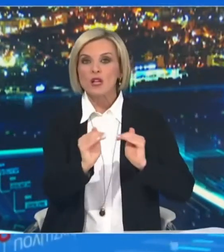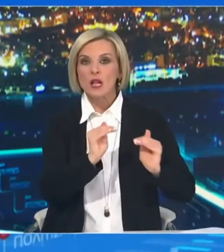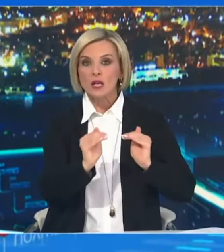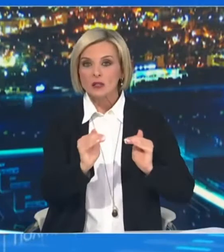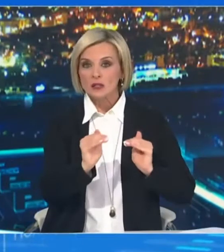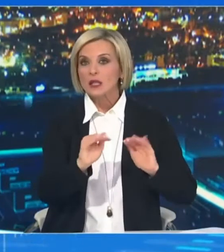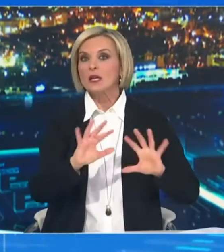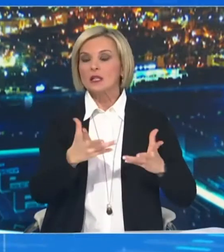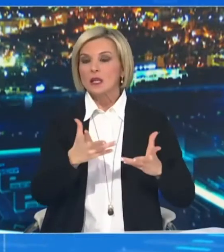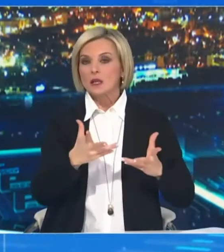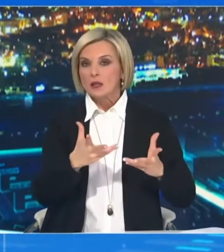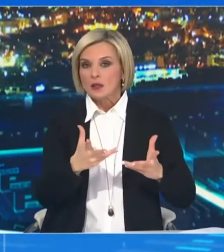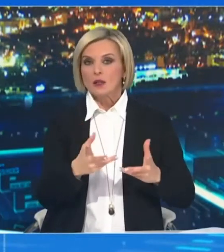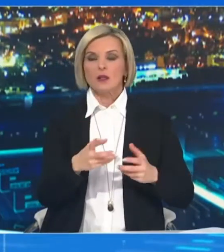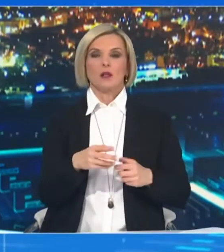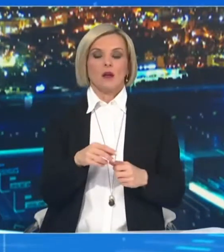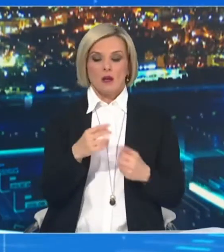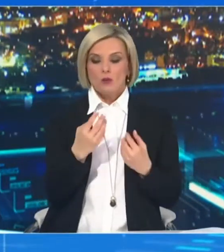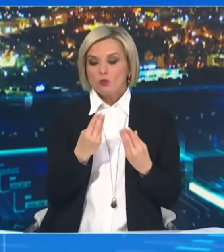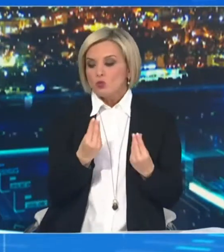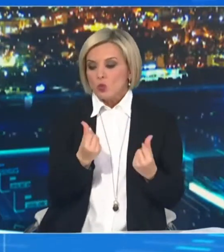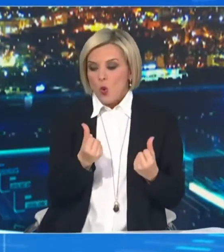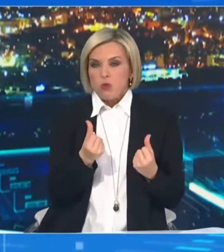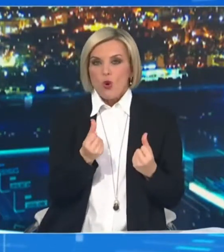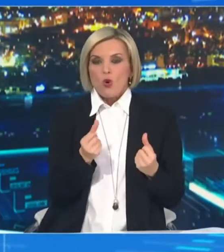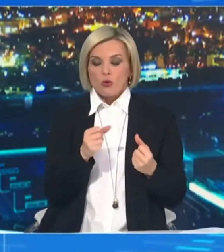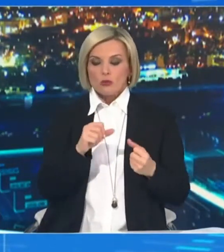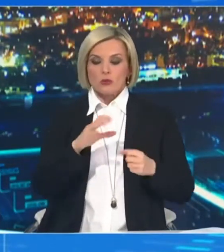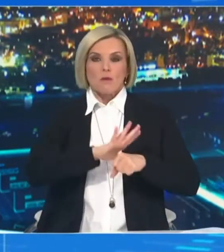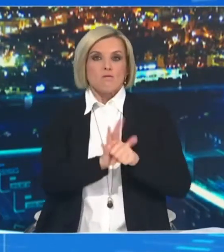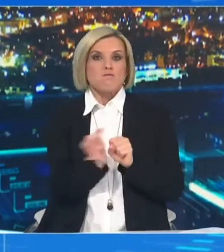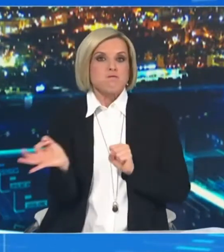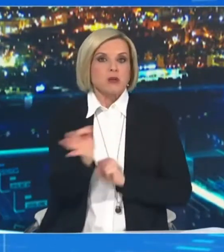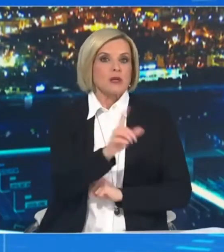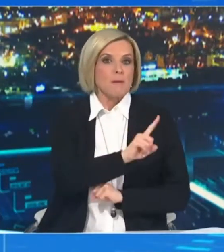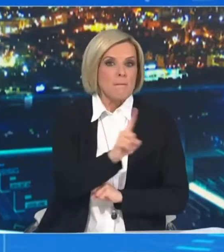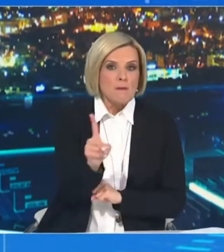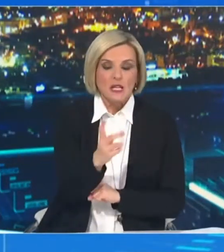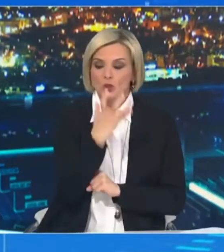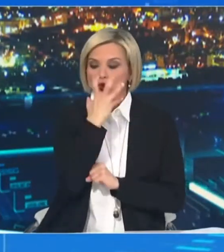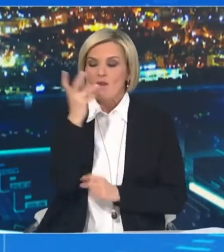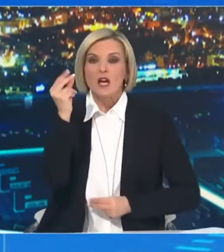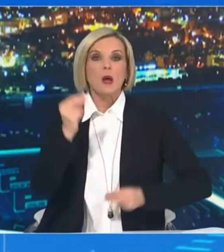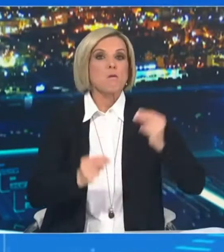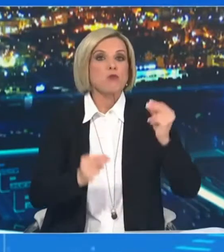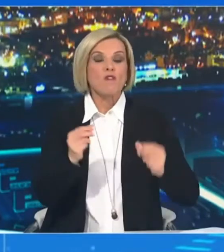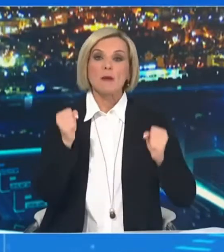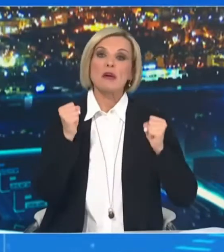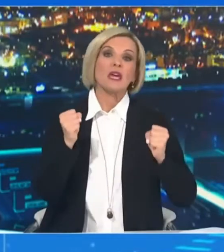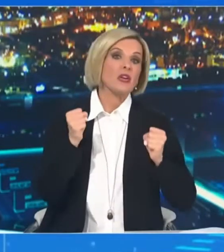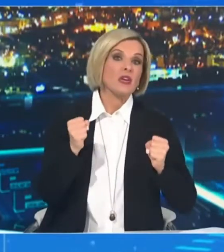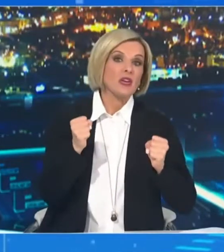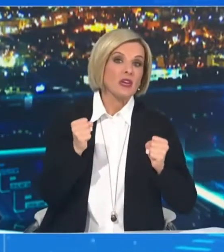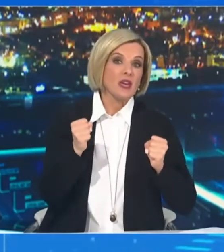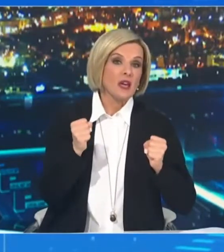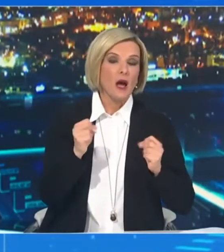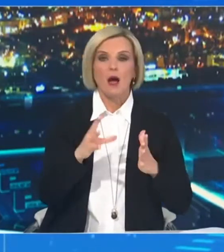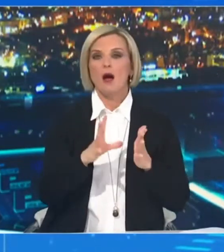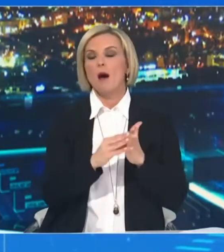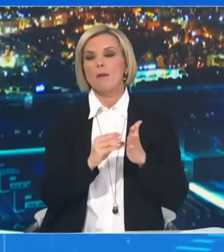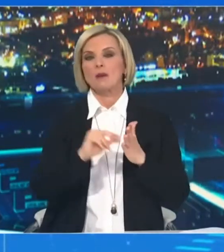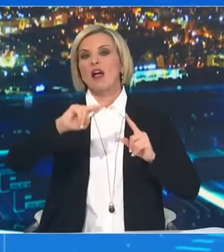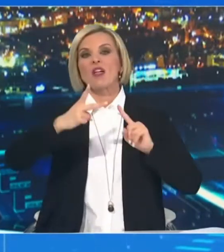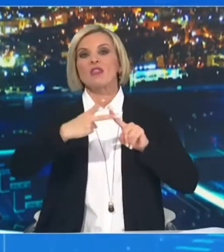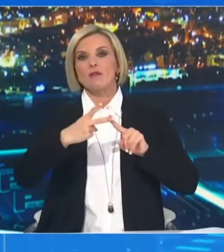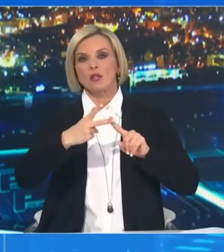σοβαρή νόσο, δεύτερον η προφύλαξη από αυξημένο κίνδυνο, κυρίως επαγγελματικό